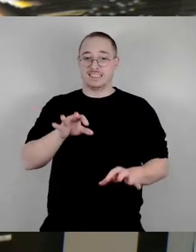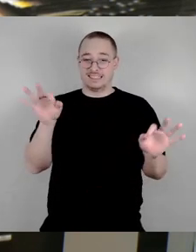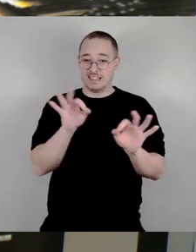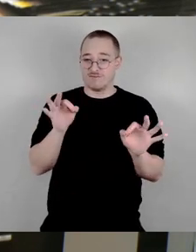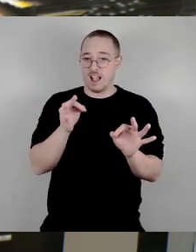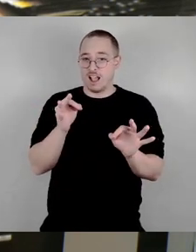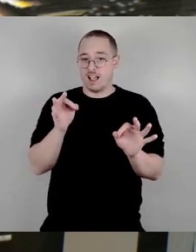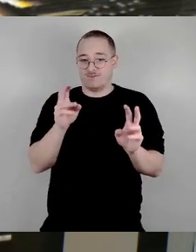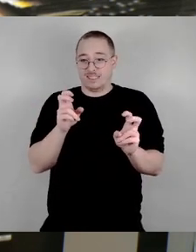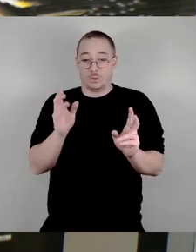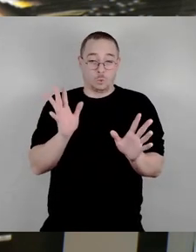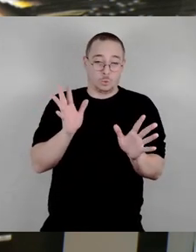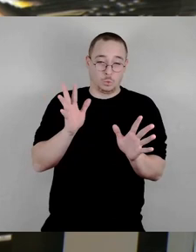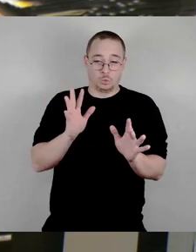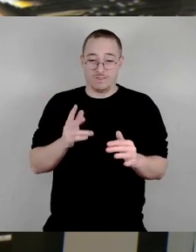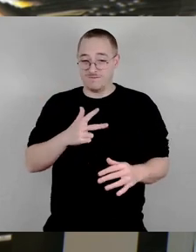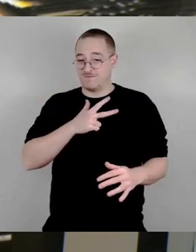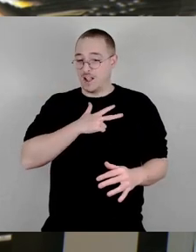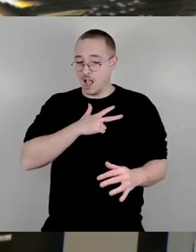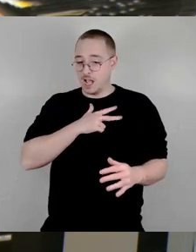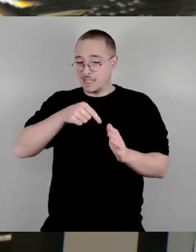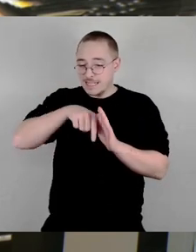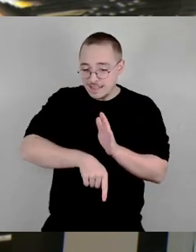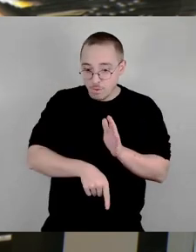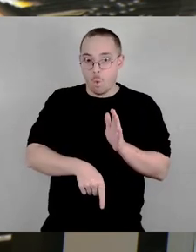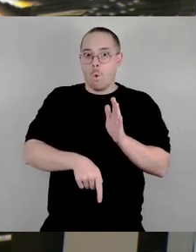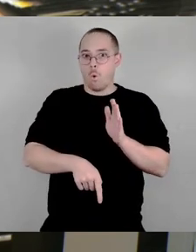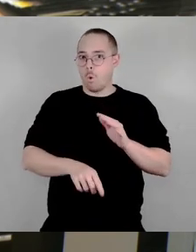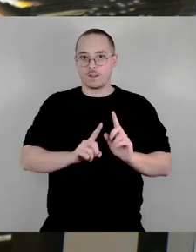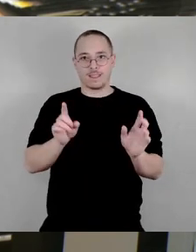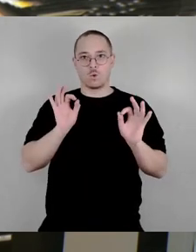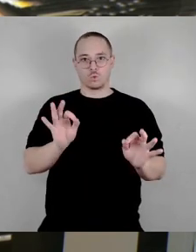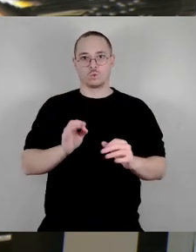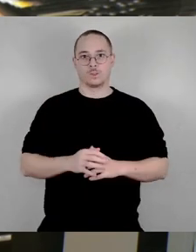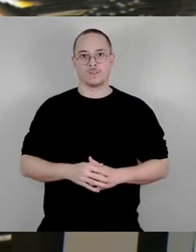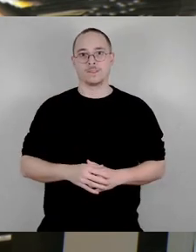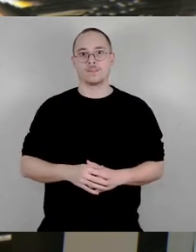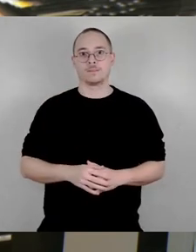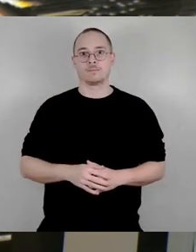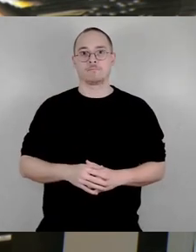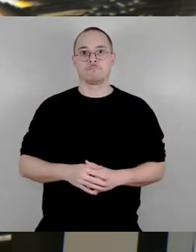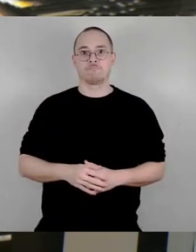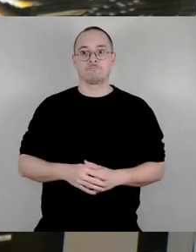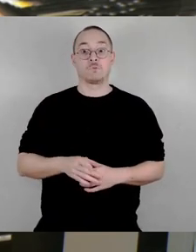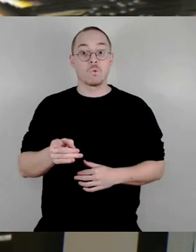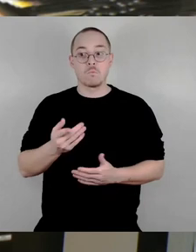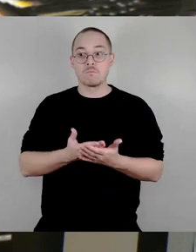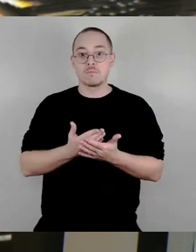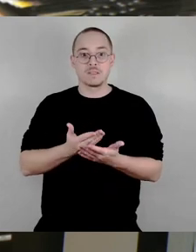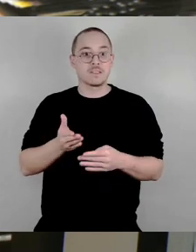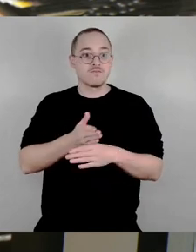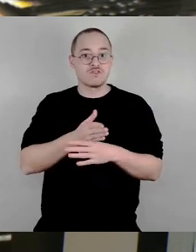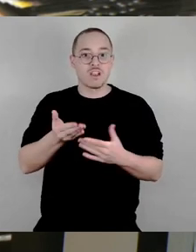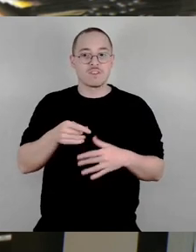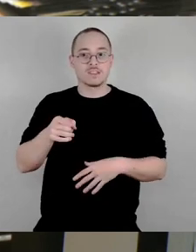gesetzt worden ist, dass es dann Proteste gab, dass dort im Prinzip Zwischennutzungen geräumt worden sind, die Polizei musste antreten, und es gab Proteste, es gab